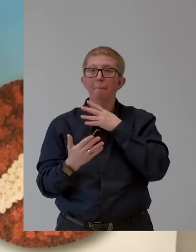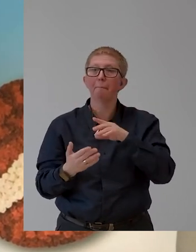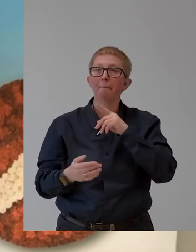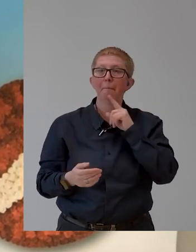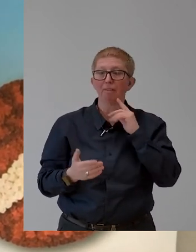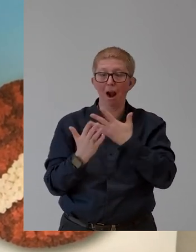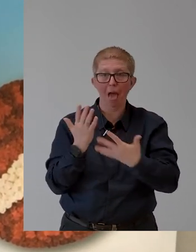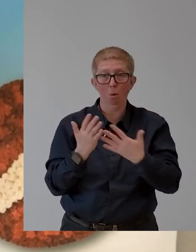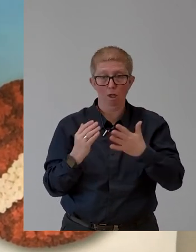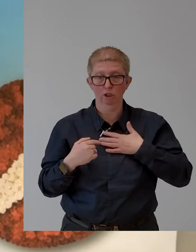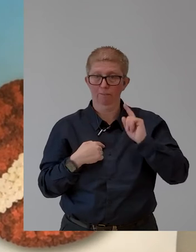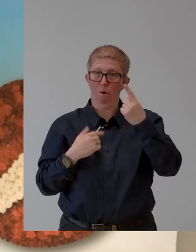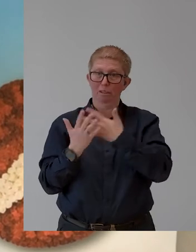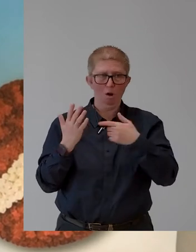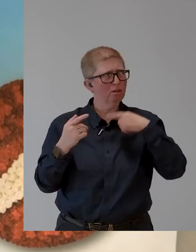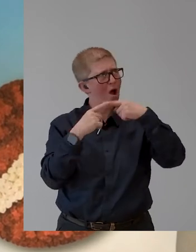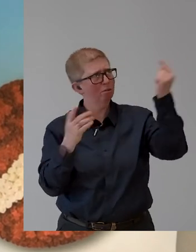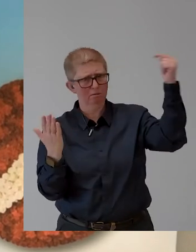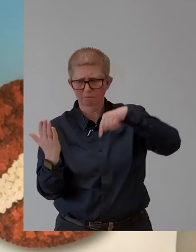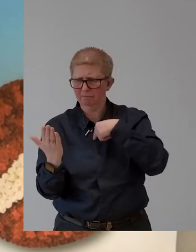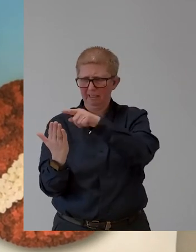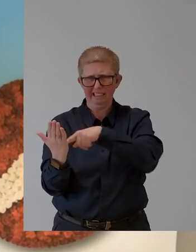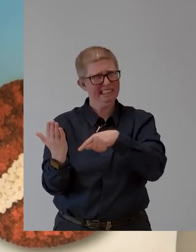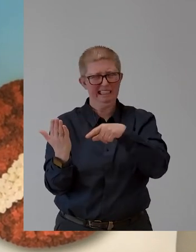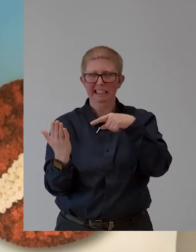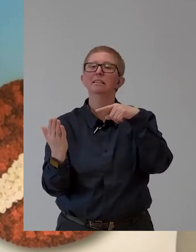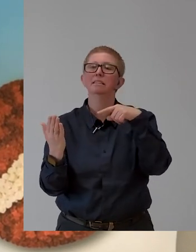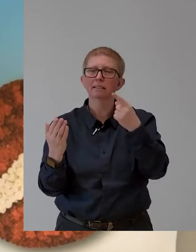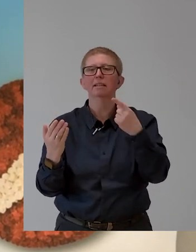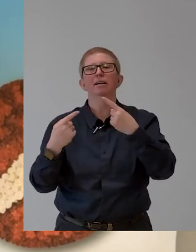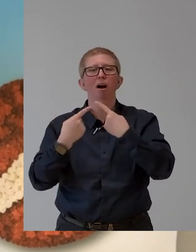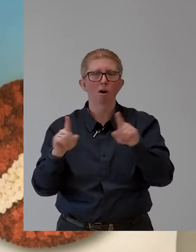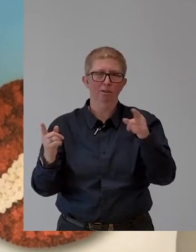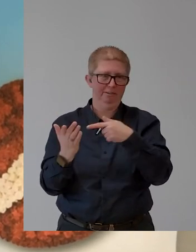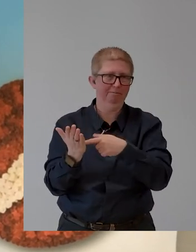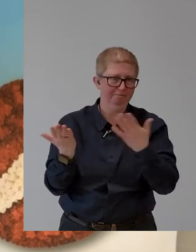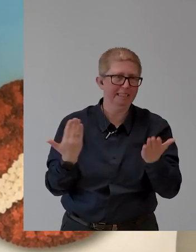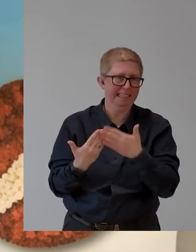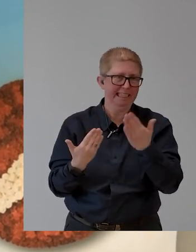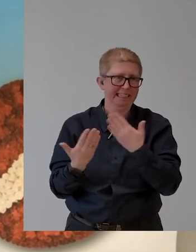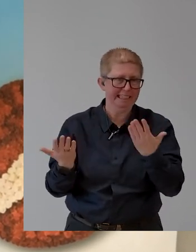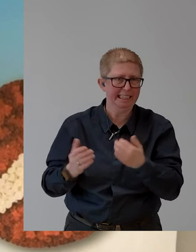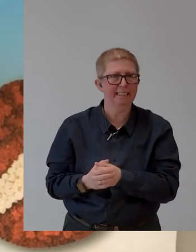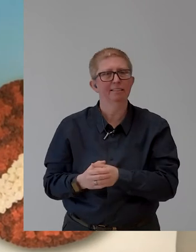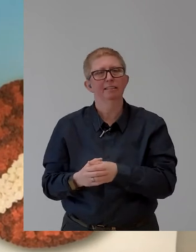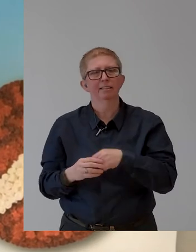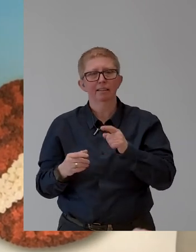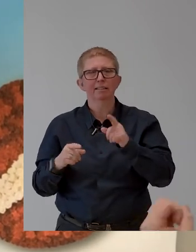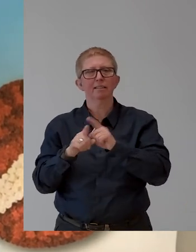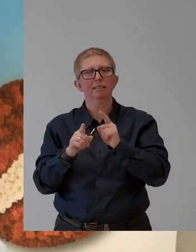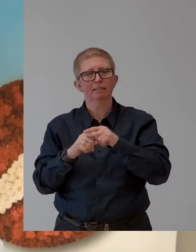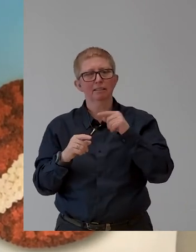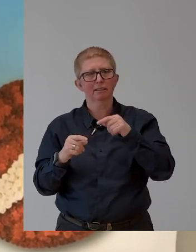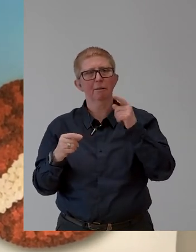of the sky, let me speak in that way. At our company, at Unigrated Bank Austria, we decided,